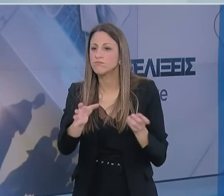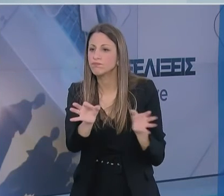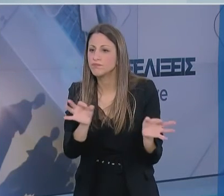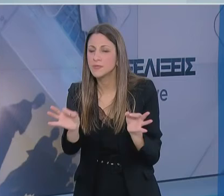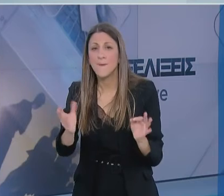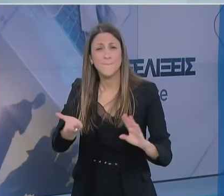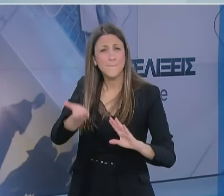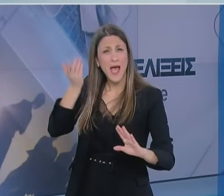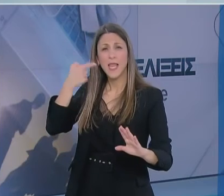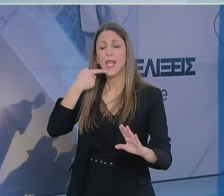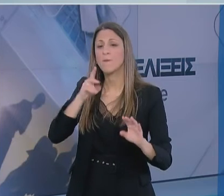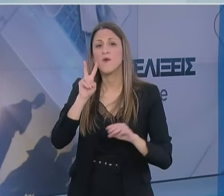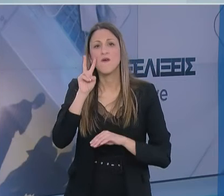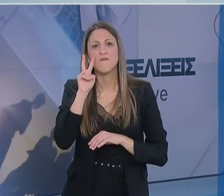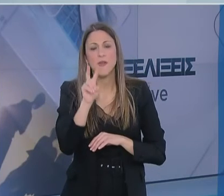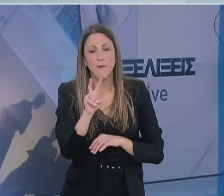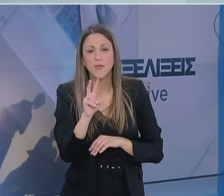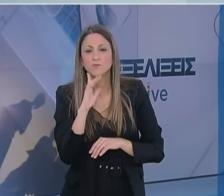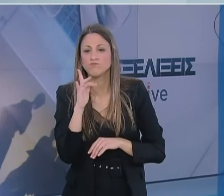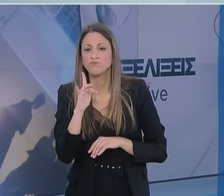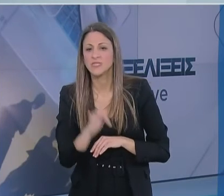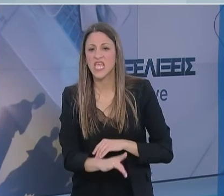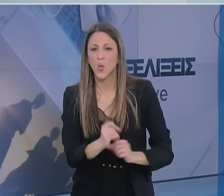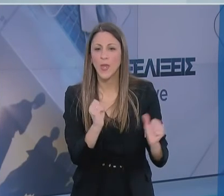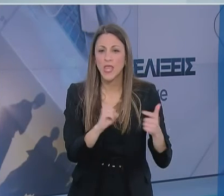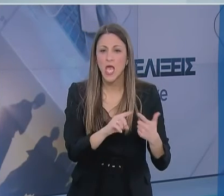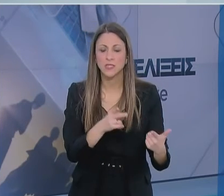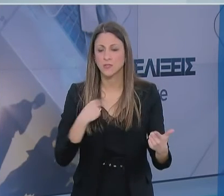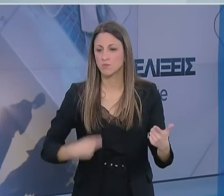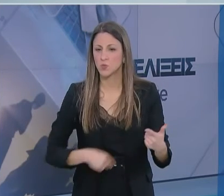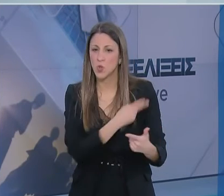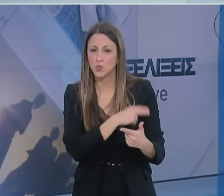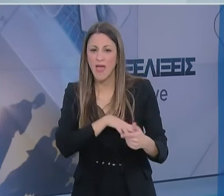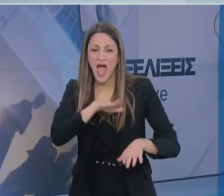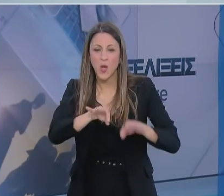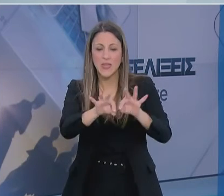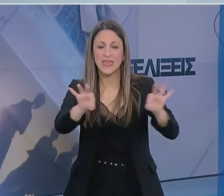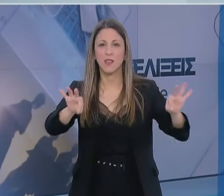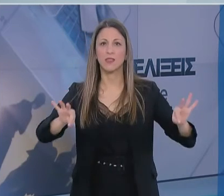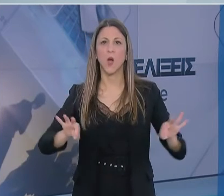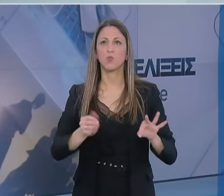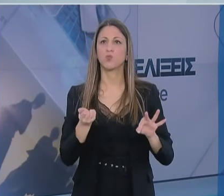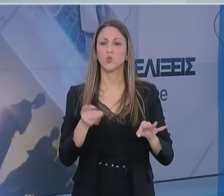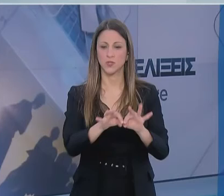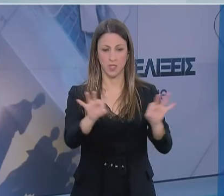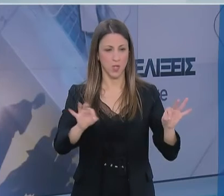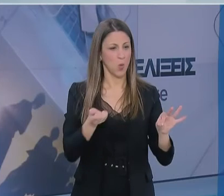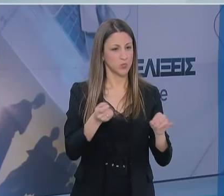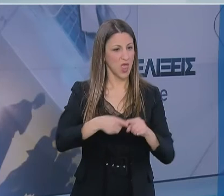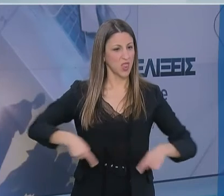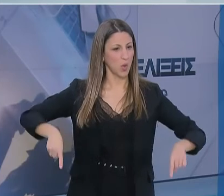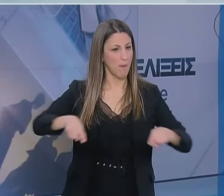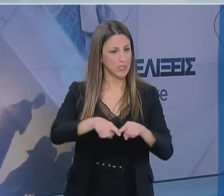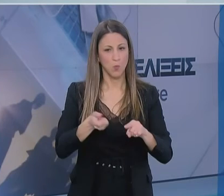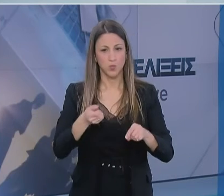να μετράμε τη δυναμικότητα ενός συστήματος υγείας με βάση τα τετραγωνικά μέτρα των εγκαταστάσεων, όπως τα νοσοκομεία έχουμε και